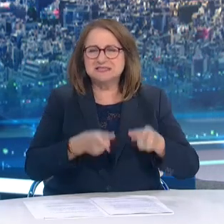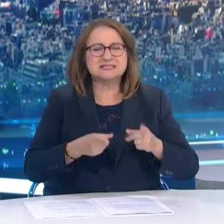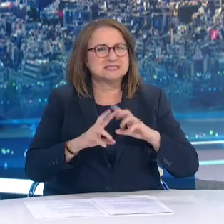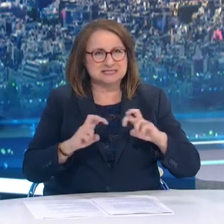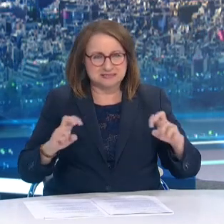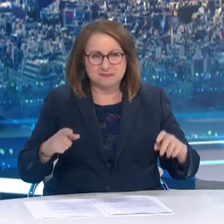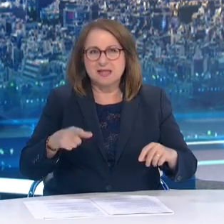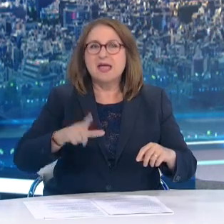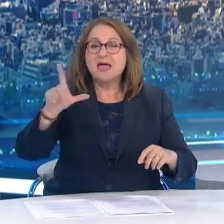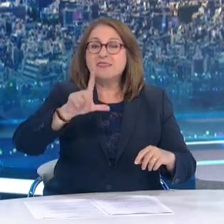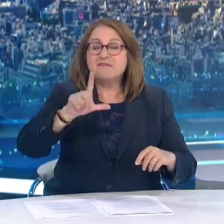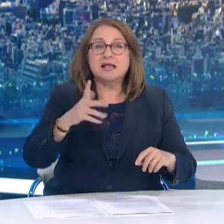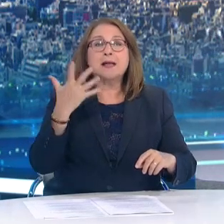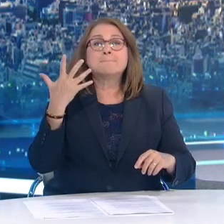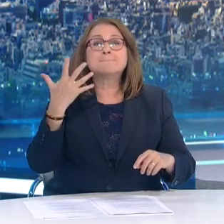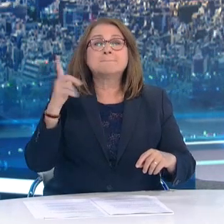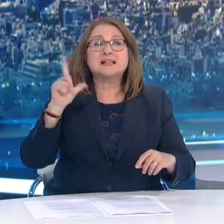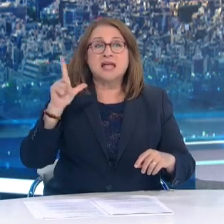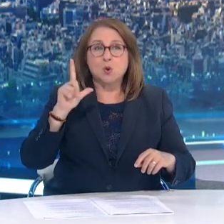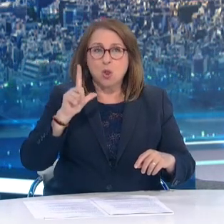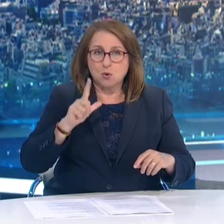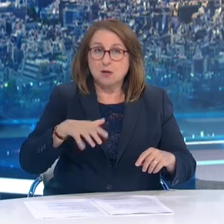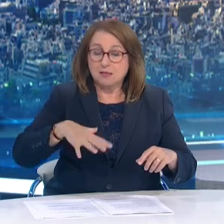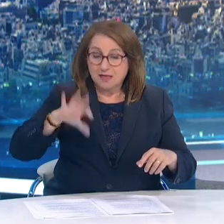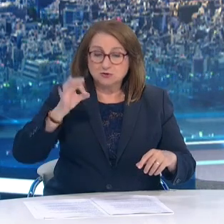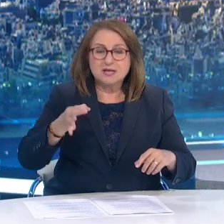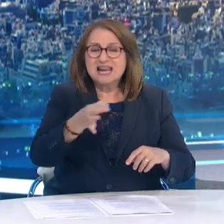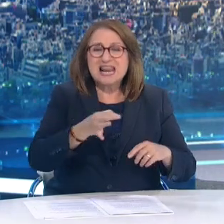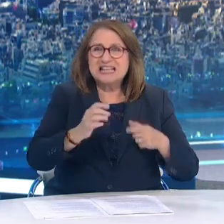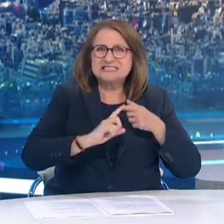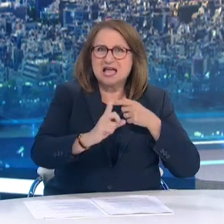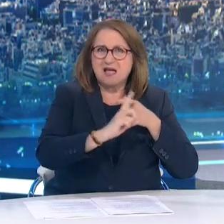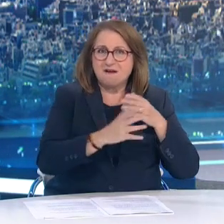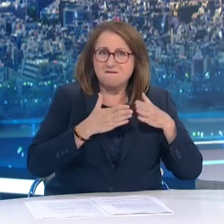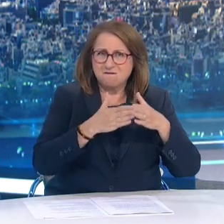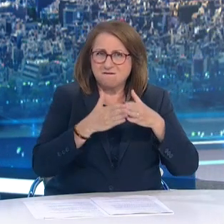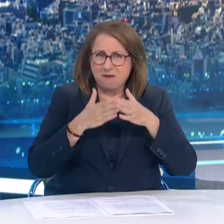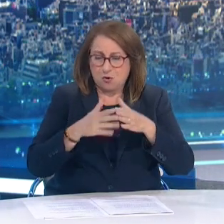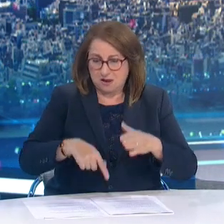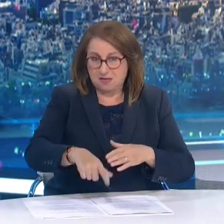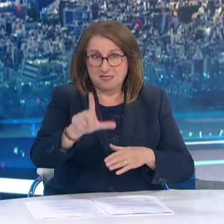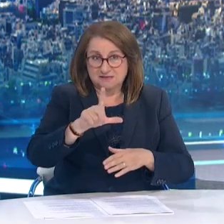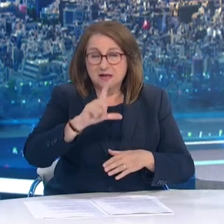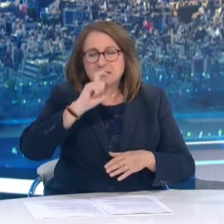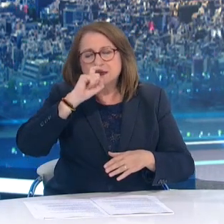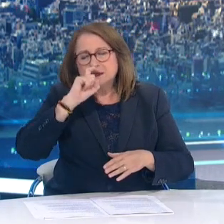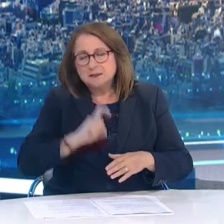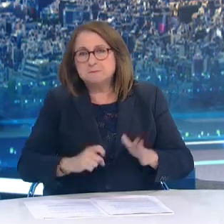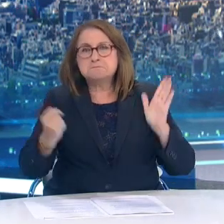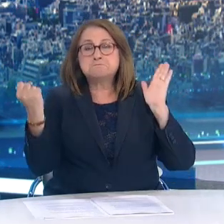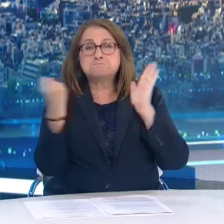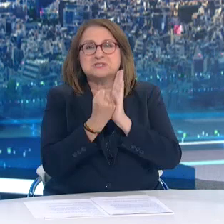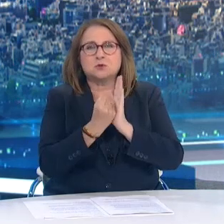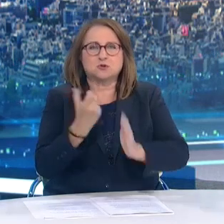Από Δευτέρα 5 Ιουλίου για τις μετακινήσεις προς τα νησιά θα απαιτούνται για τους ενήλικες πιστοποιητικό